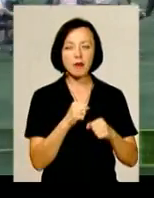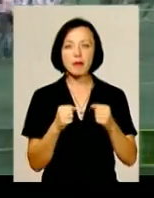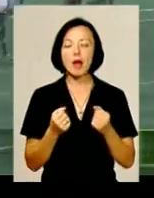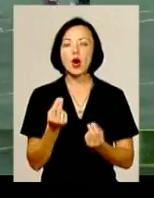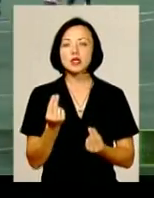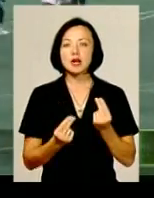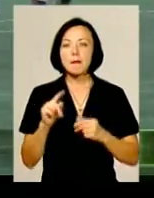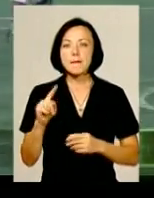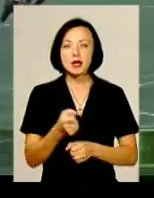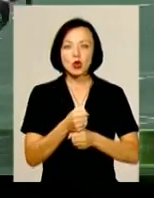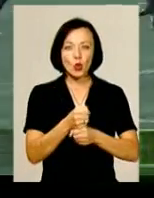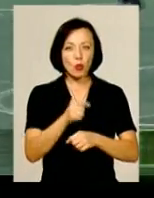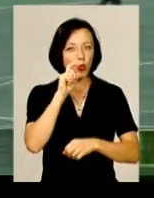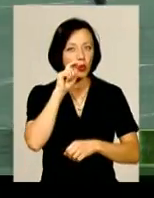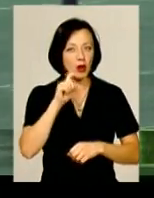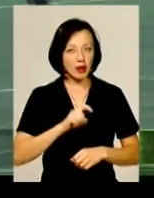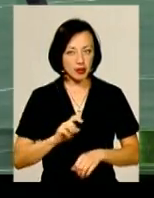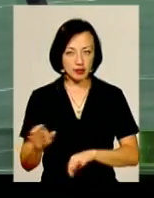кубок України з класичного регбі.